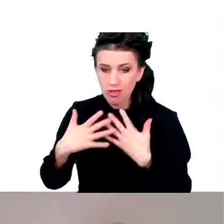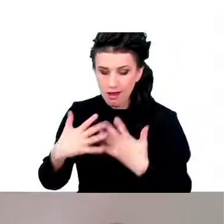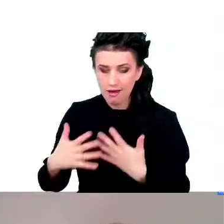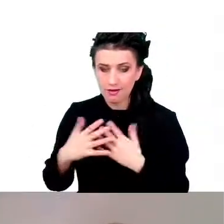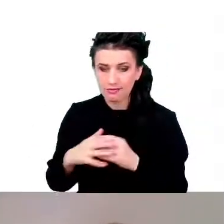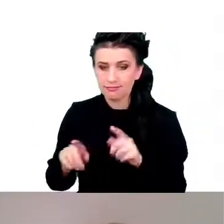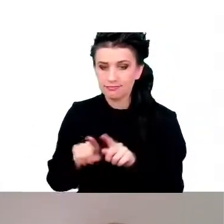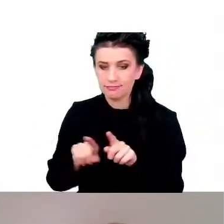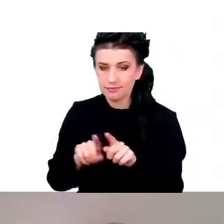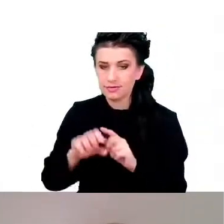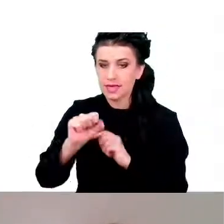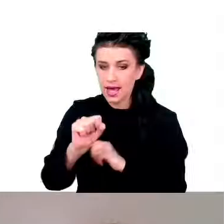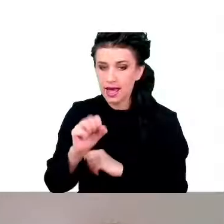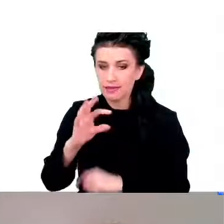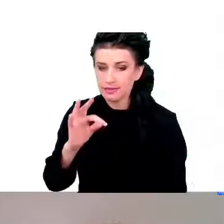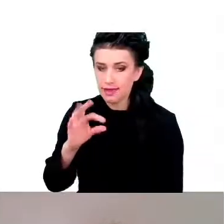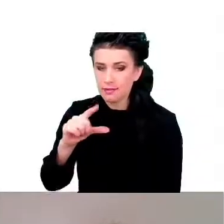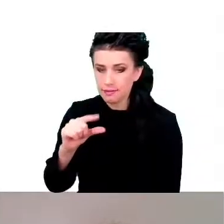formie ATP generować,